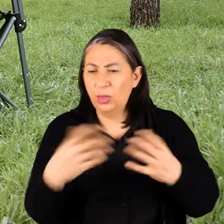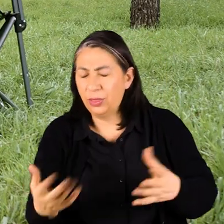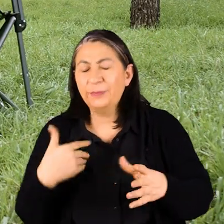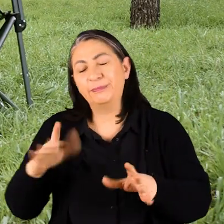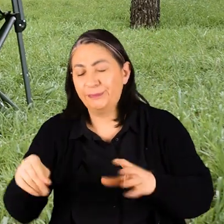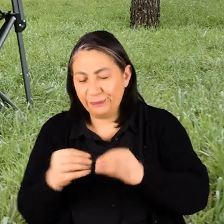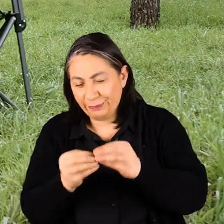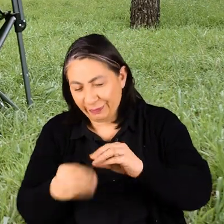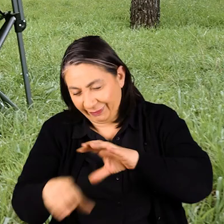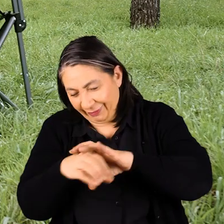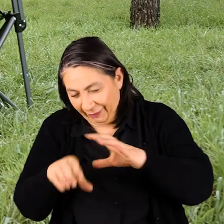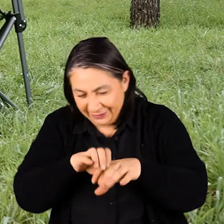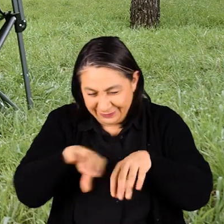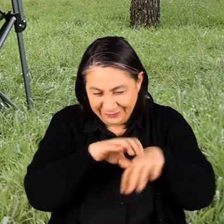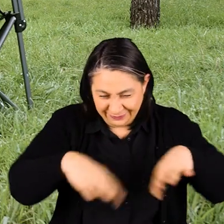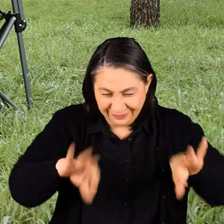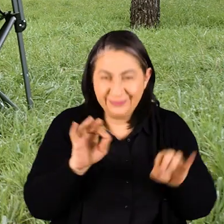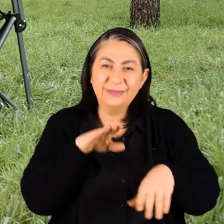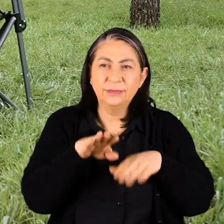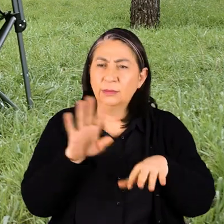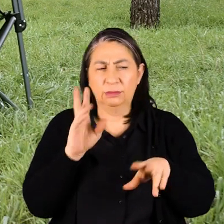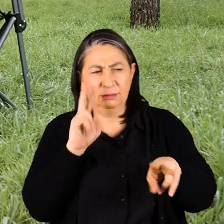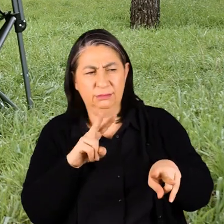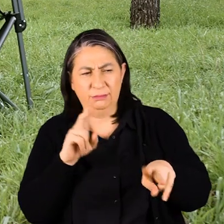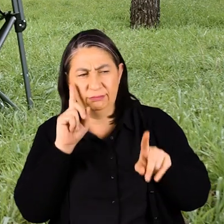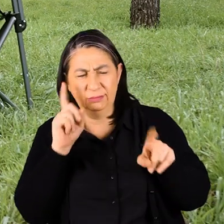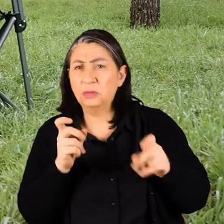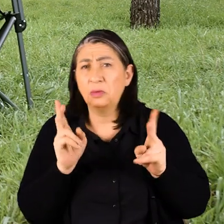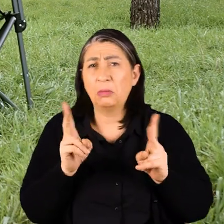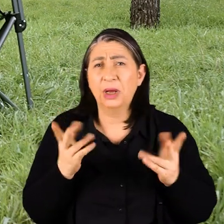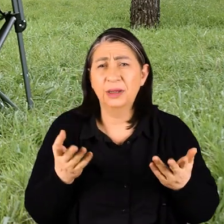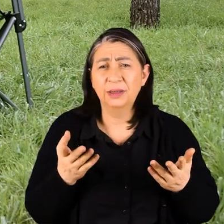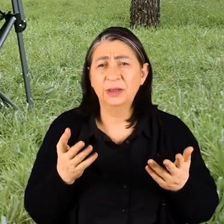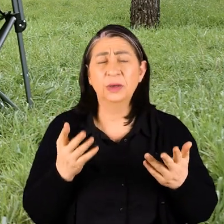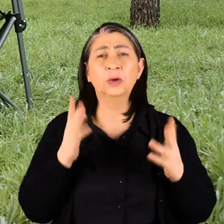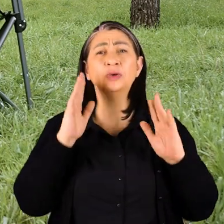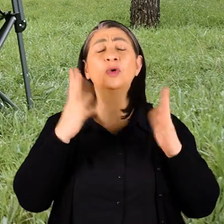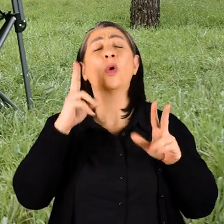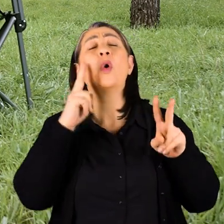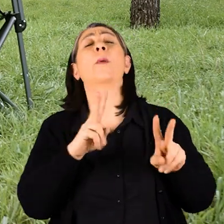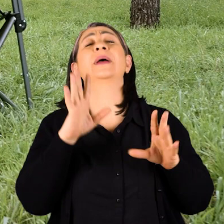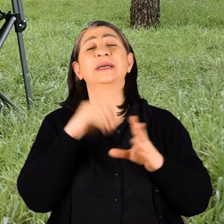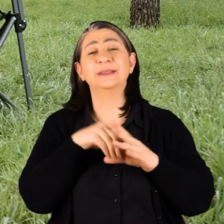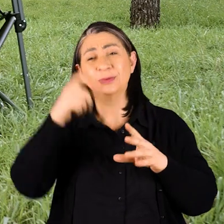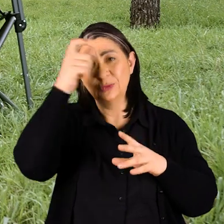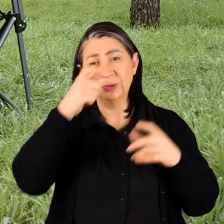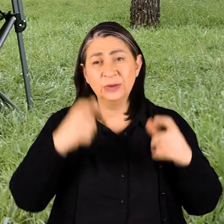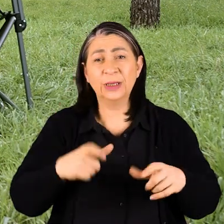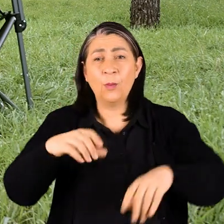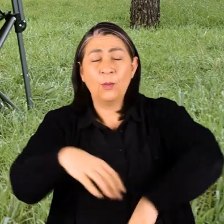dökülüyor falan Alıyoruz onları geri takıyoruz Böyle mille şaşkın şaşkın oluyor normal yani Çok maruz kalmadıkları için Bir de bizim ülkemizde